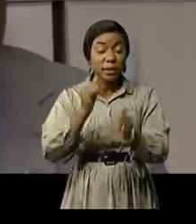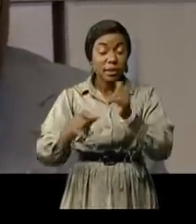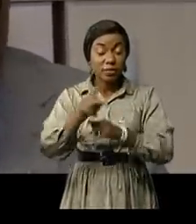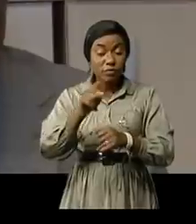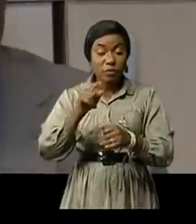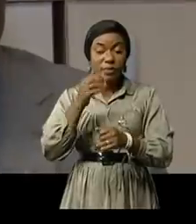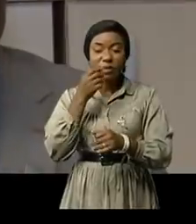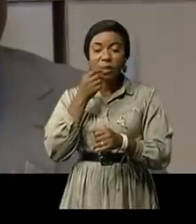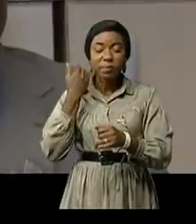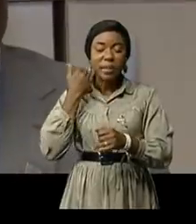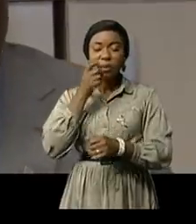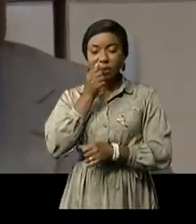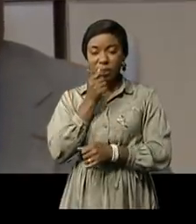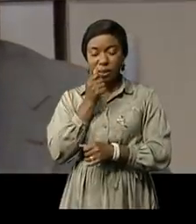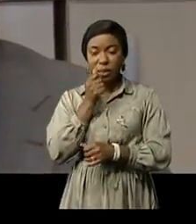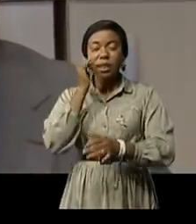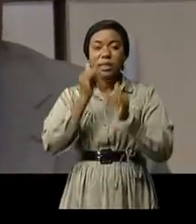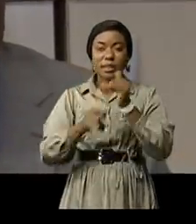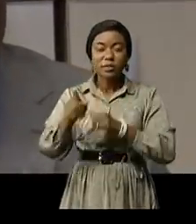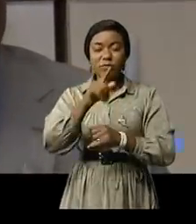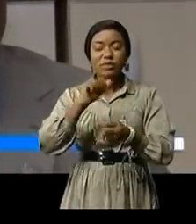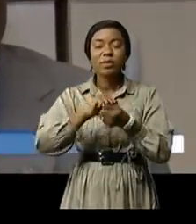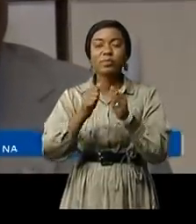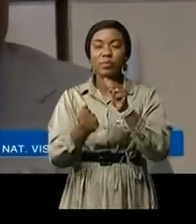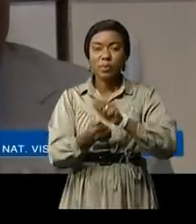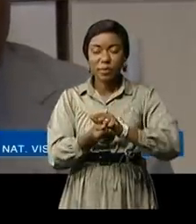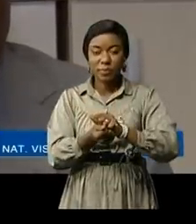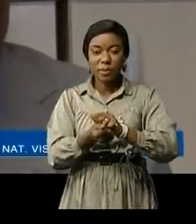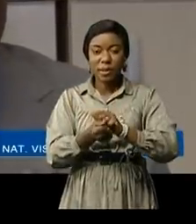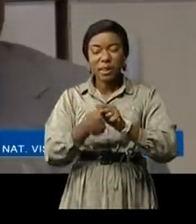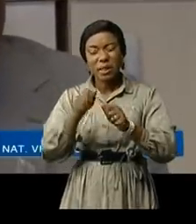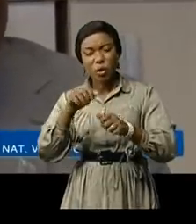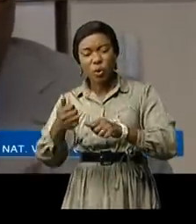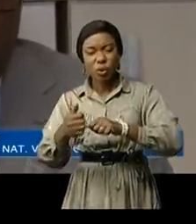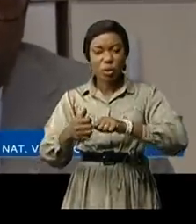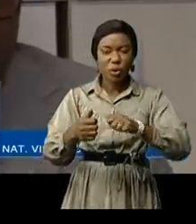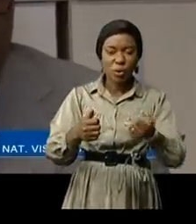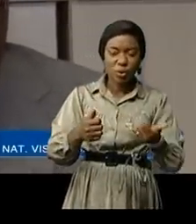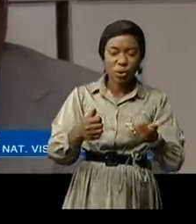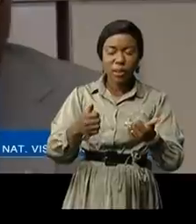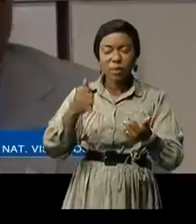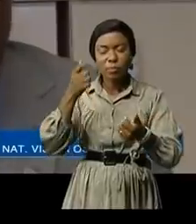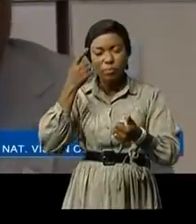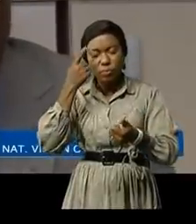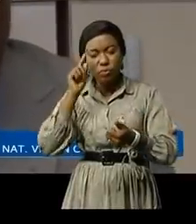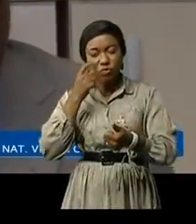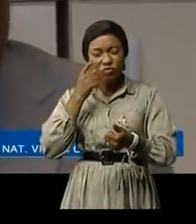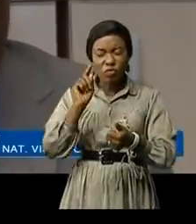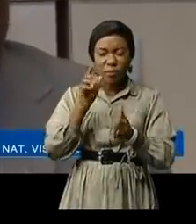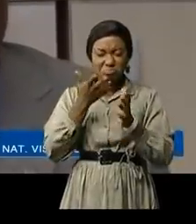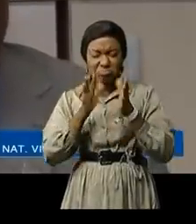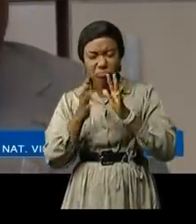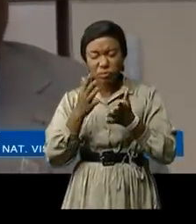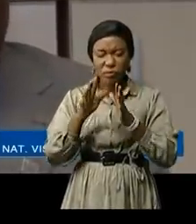ou hyper tendie, si vous avez un problème d'antécédent de glaucome dans votre famille, si vous avez un